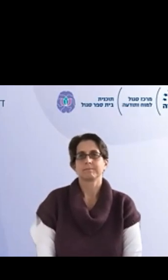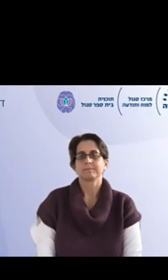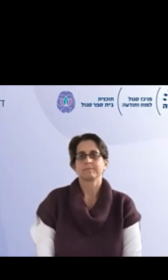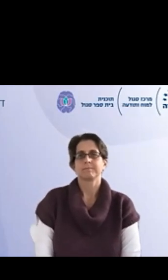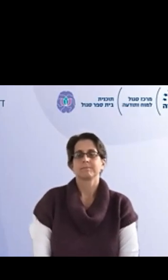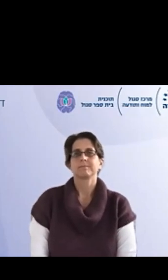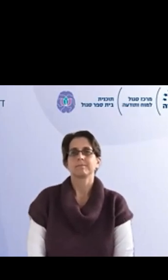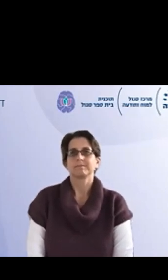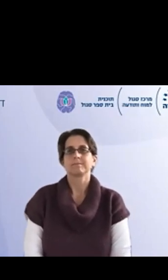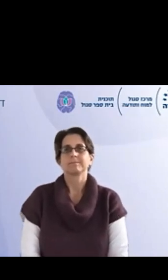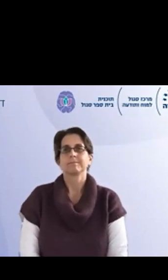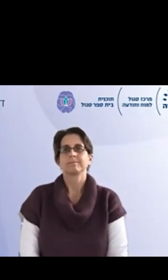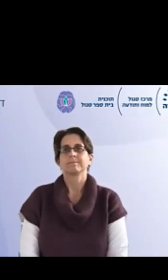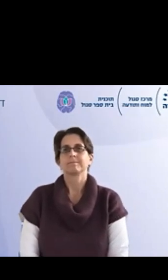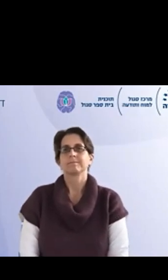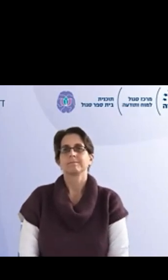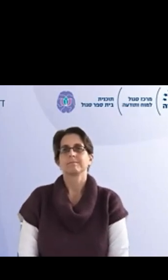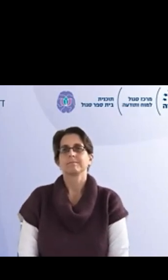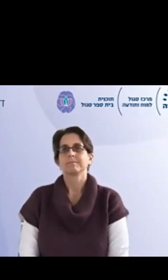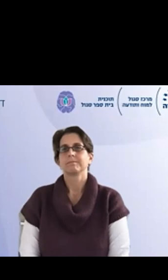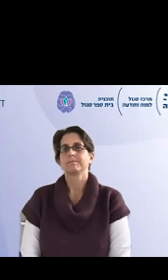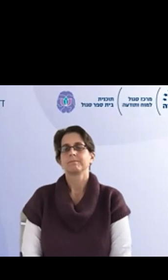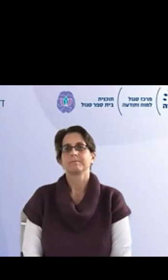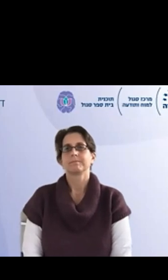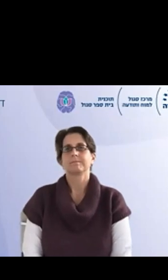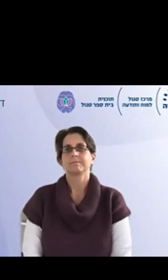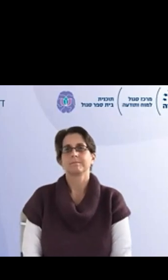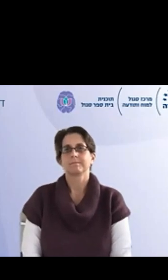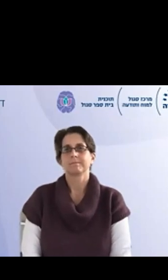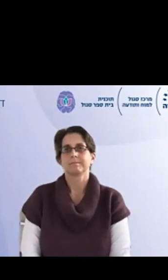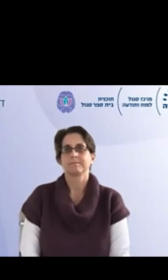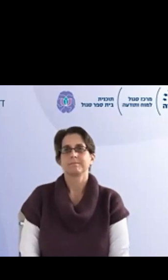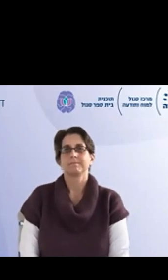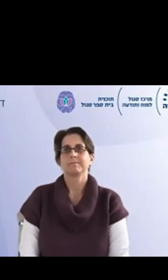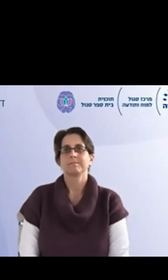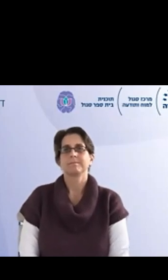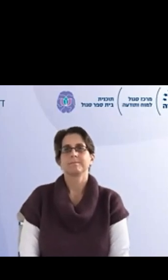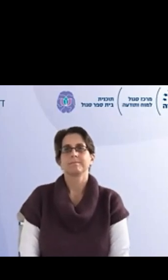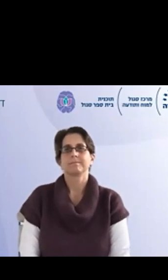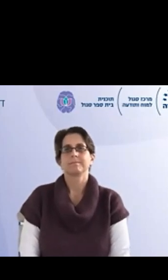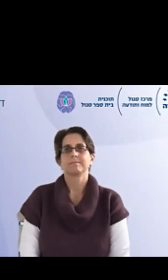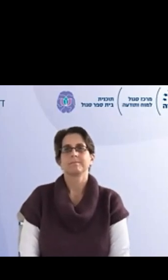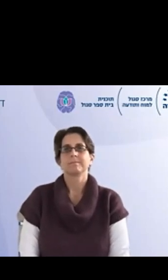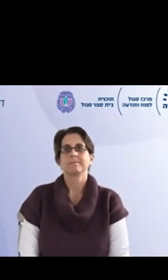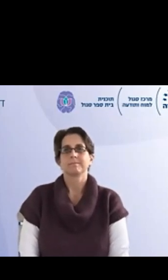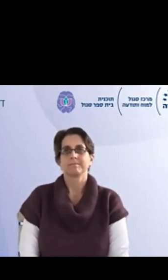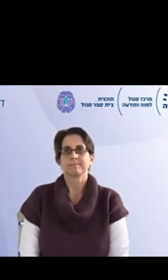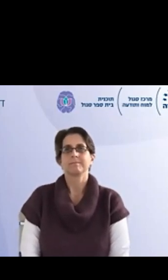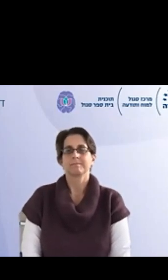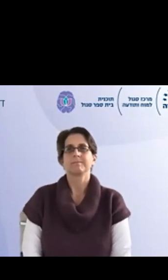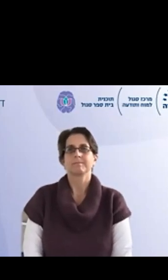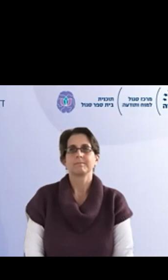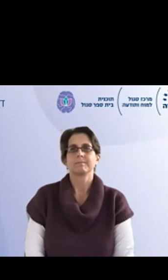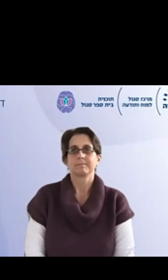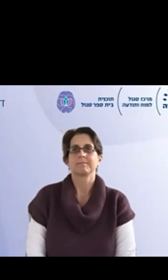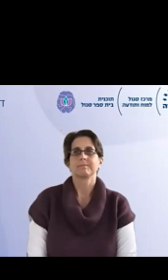גדול למורים שאני שמתי לב אליו המורים אמרו איך אני יכול להקשיב לילד בלי להגיב לו בלי לשאול אותו שאלות